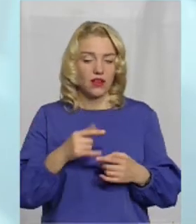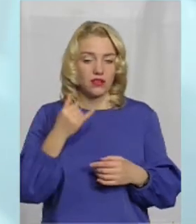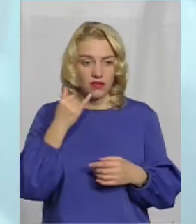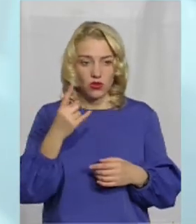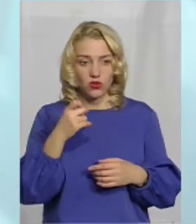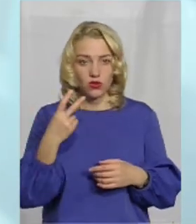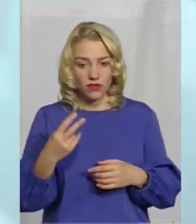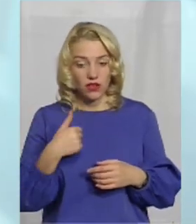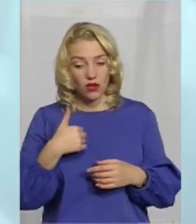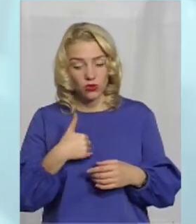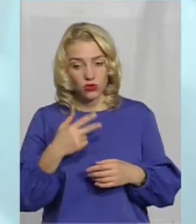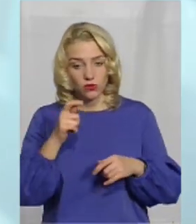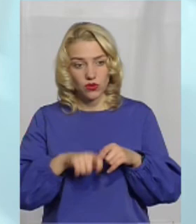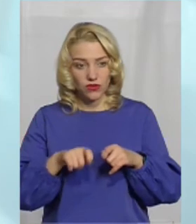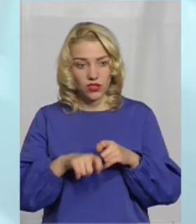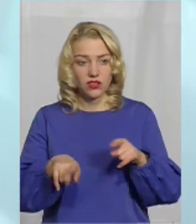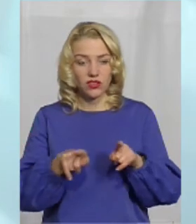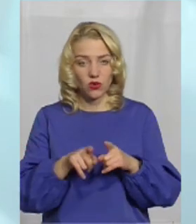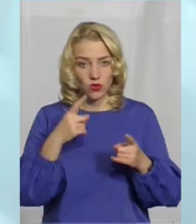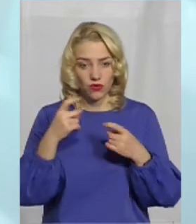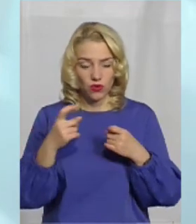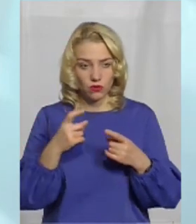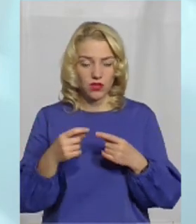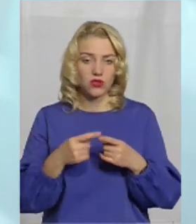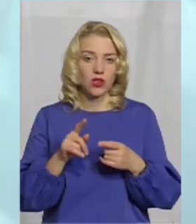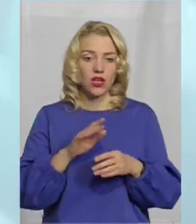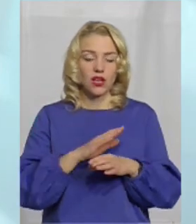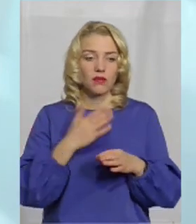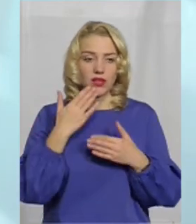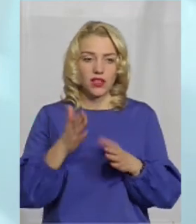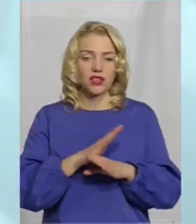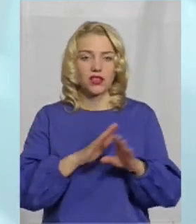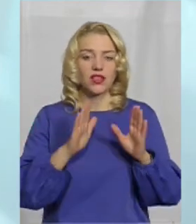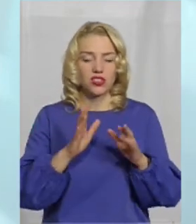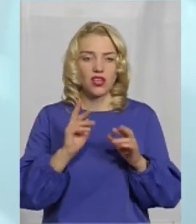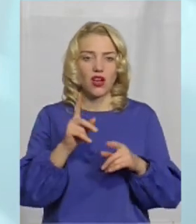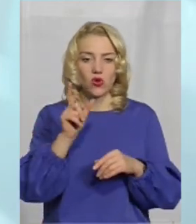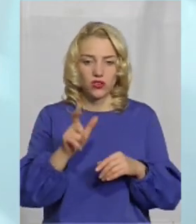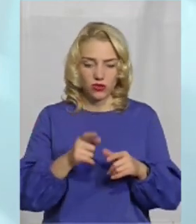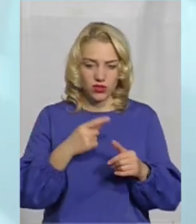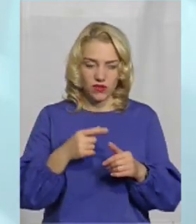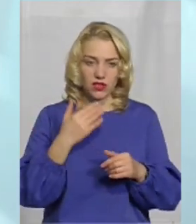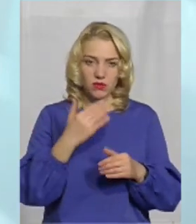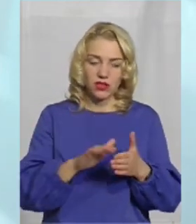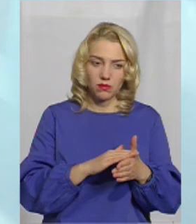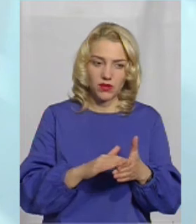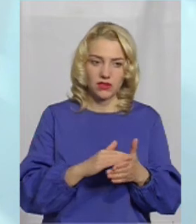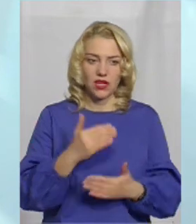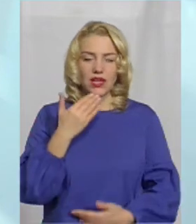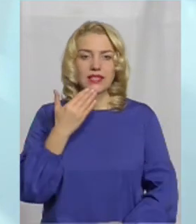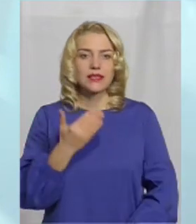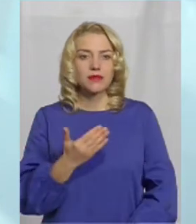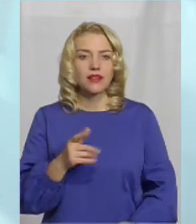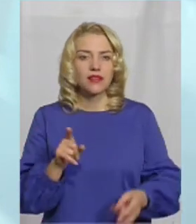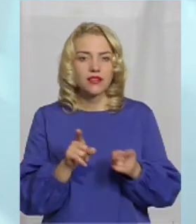102 і кажіть, я хочу перевірити таку інформацію. Питайте не лише, як людину звати, питайте прізвище, запитайте якусь таку річ,